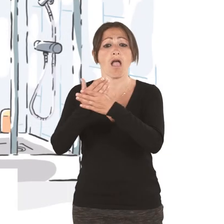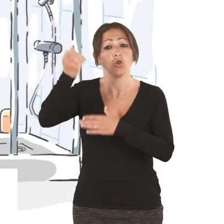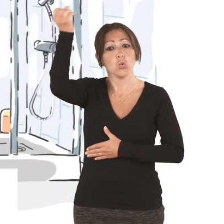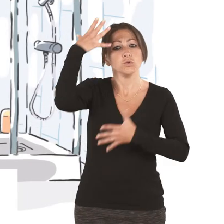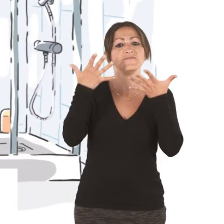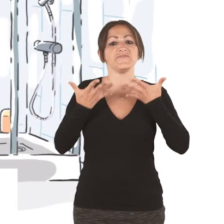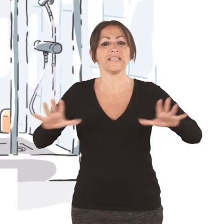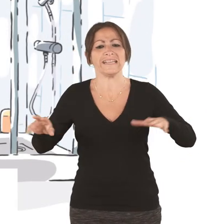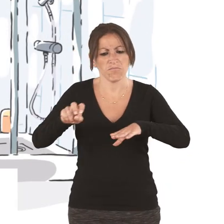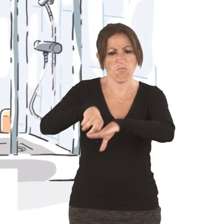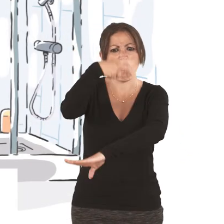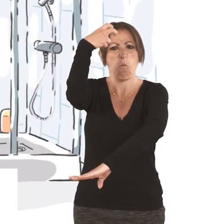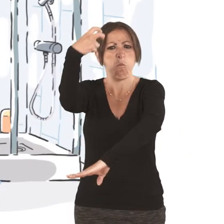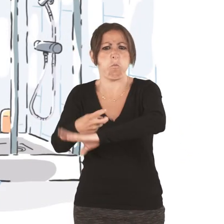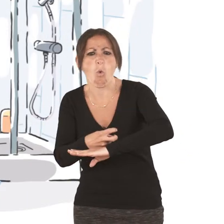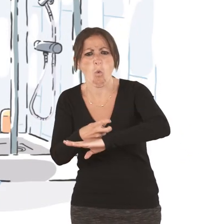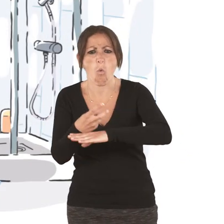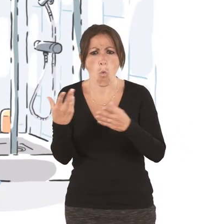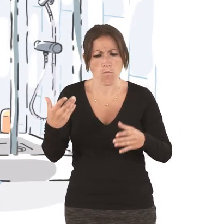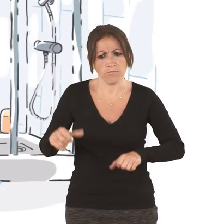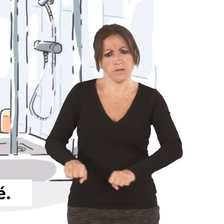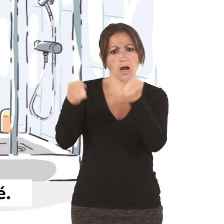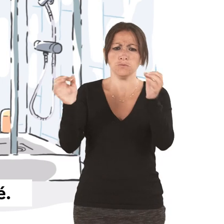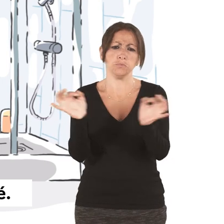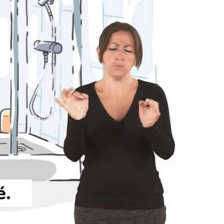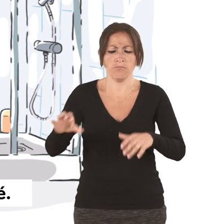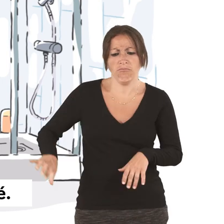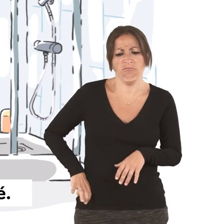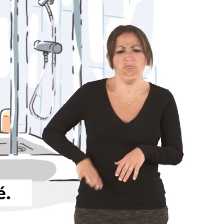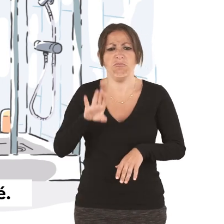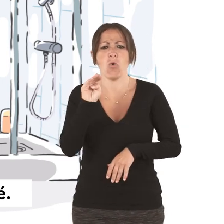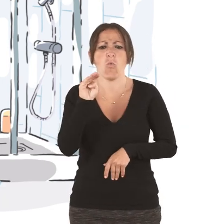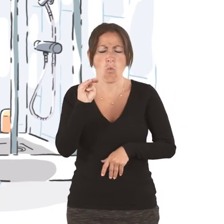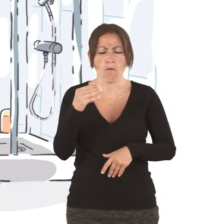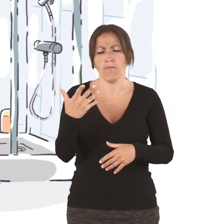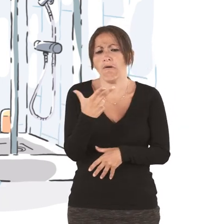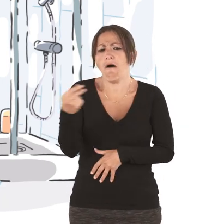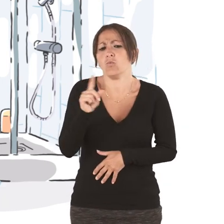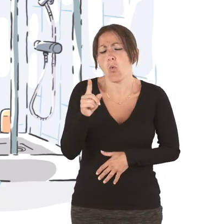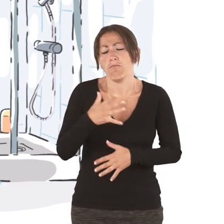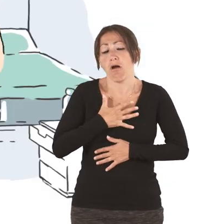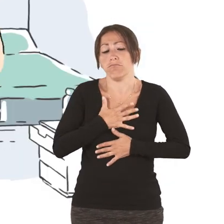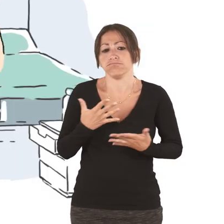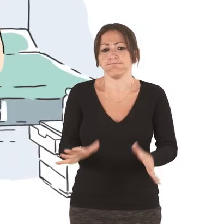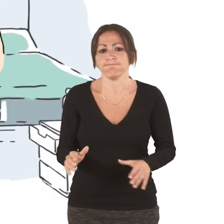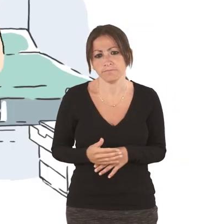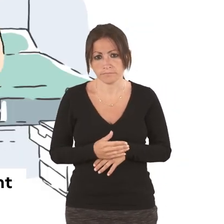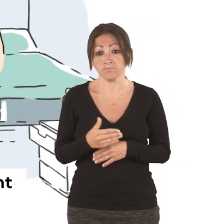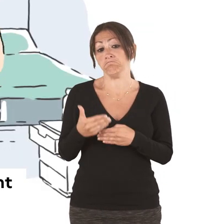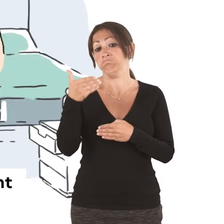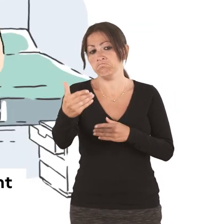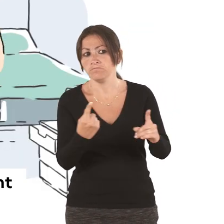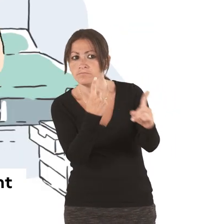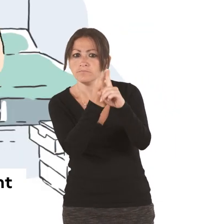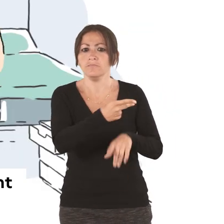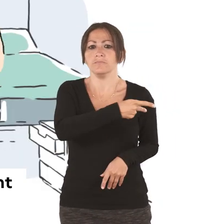Alors qu'elle sort de sa douche comme tous les matins, Rose fait une chute. Quelques bleus, mais rien de cassé. Plus de peur que de mal. Quelques semaines plus tard,